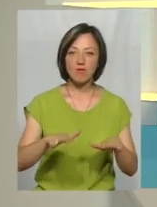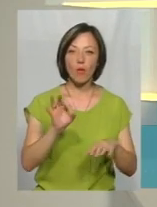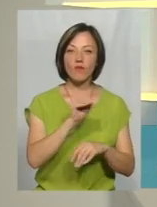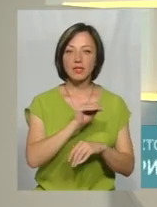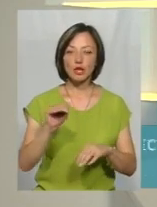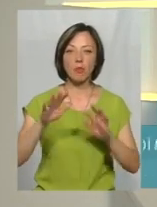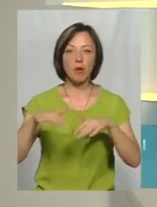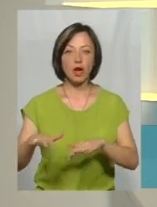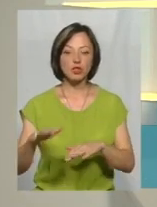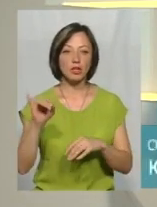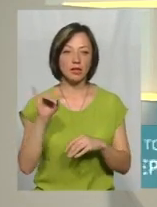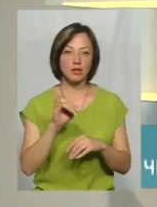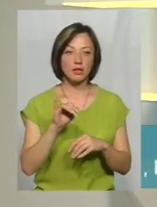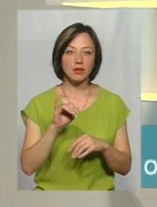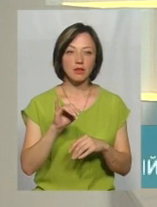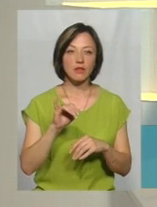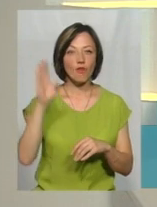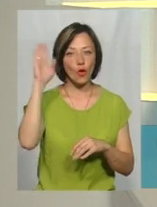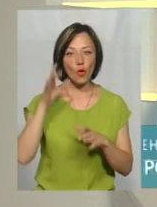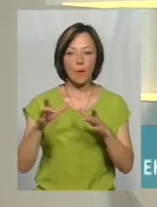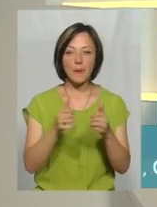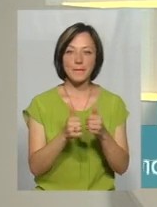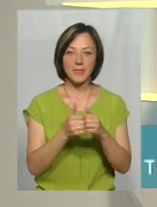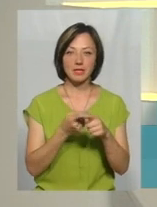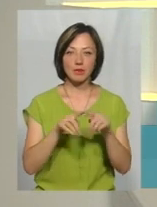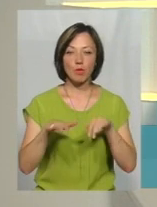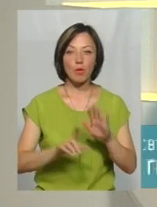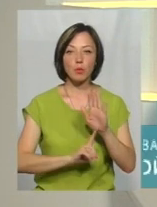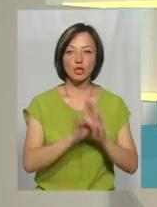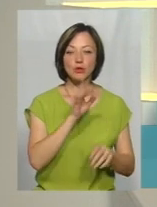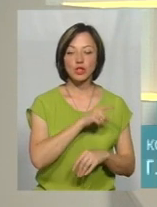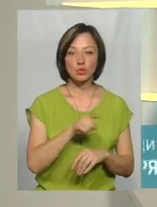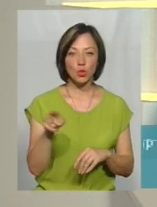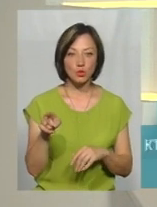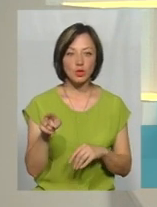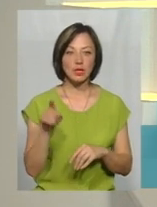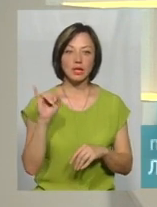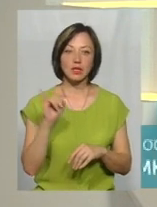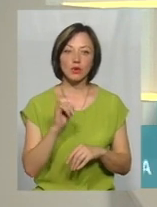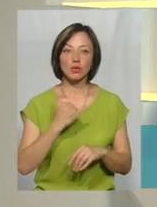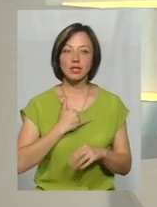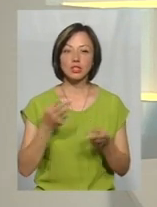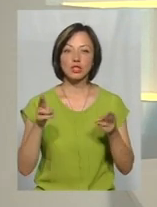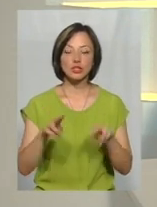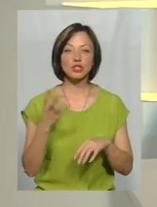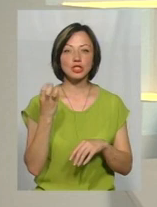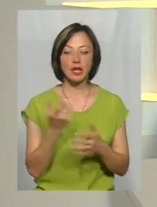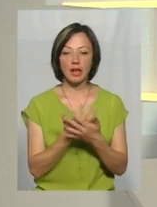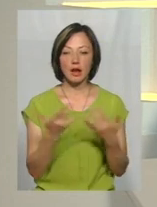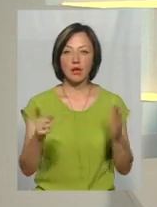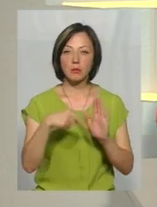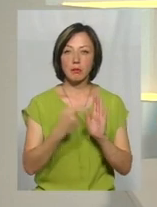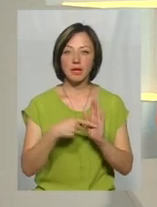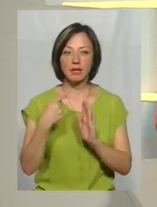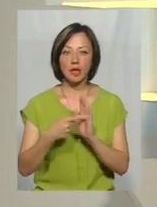офіційних пляжах, в водоймах біля цих пляжів на початку сезону. І у нас залишається ще ряд питань,